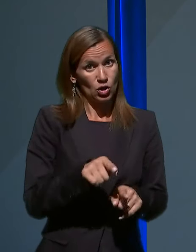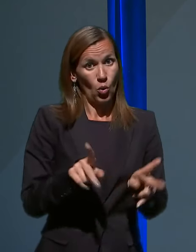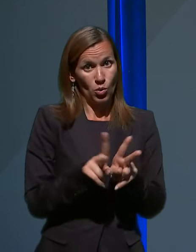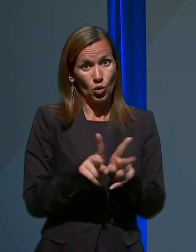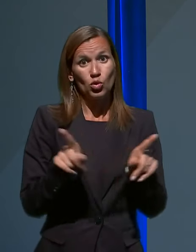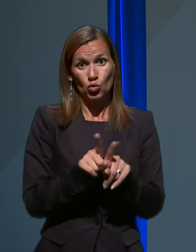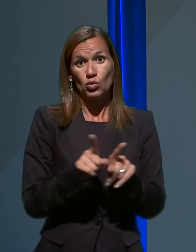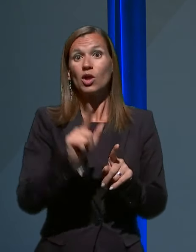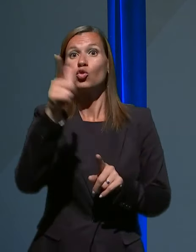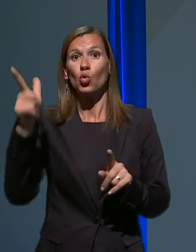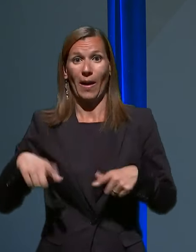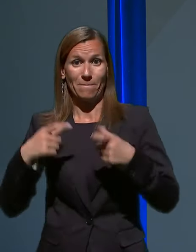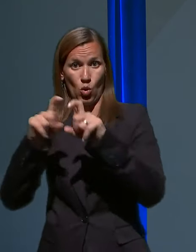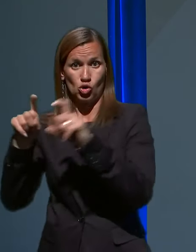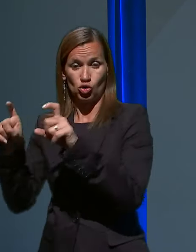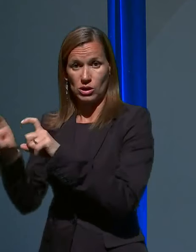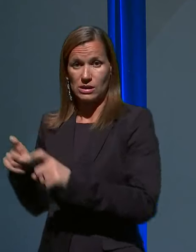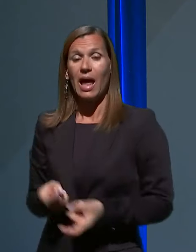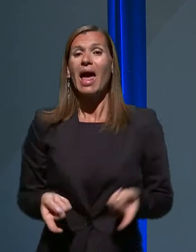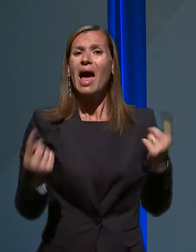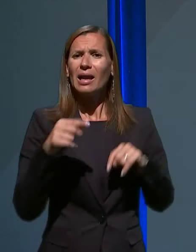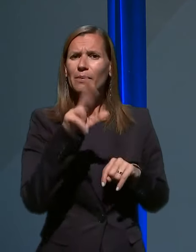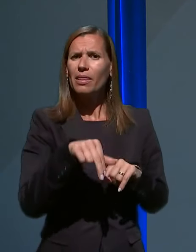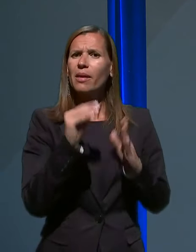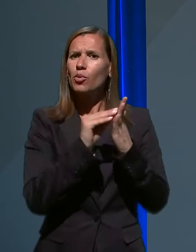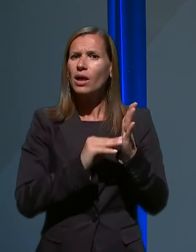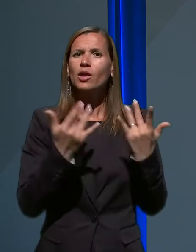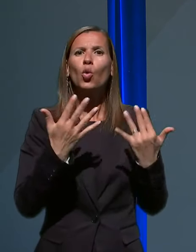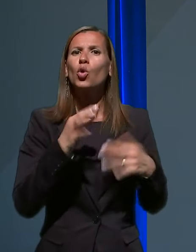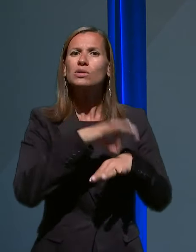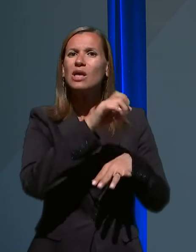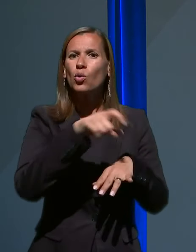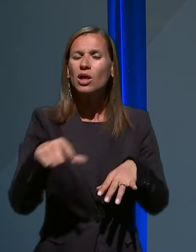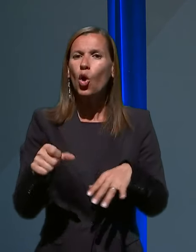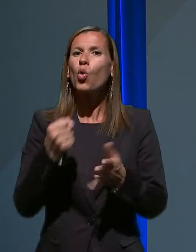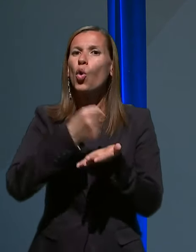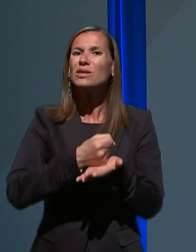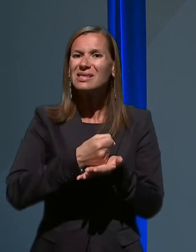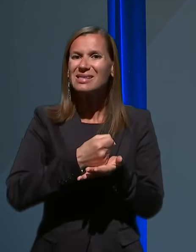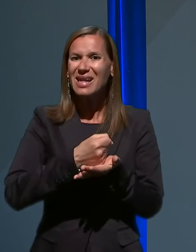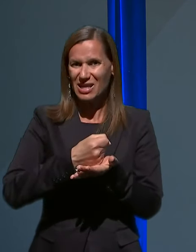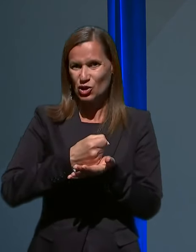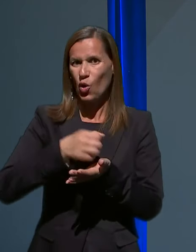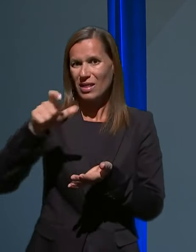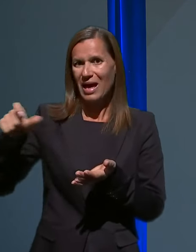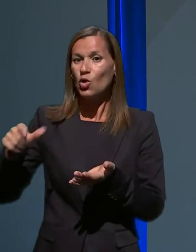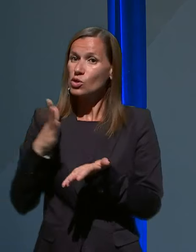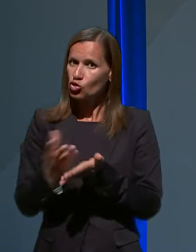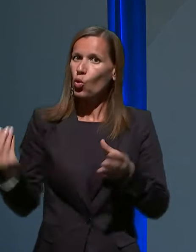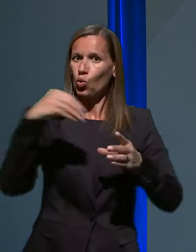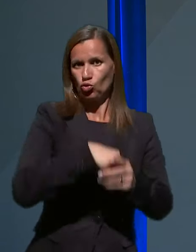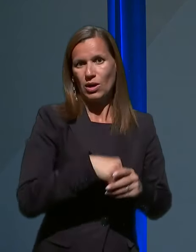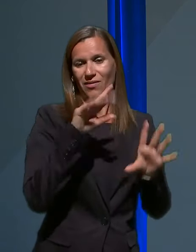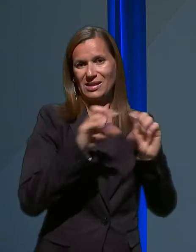bovnišnice? In ali imate podatek, koliko zdravnikov, koncesionarjev ste že upeli v izvajanje nalog